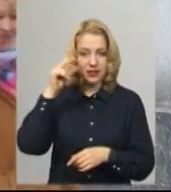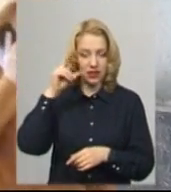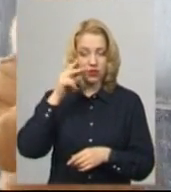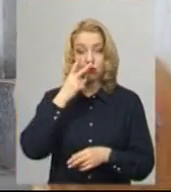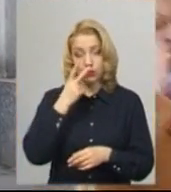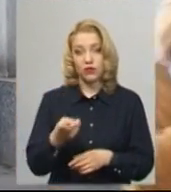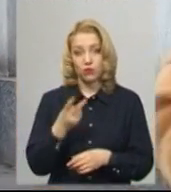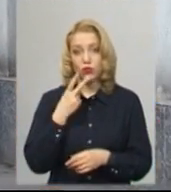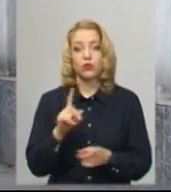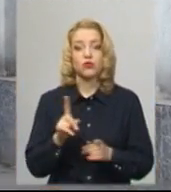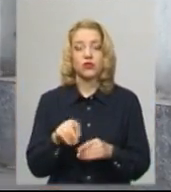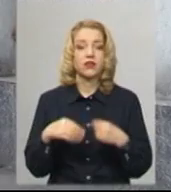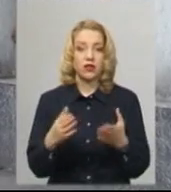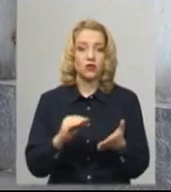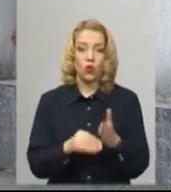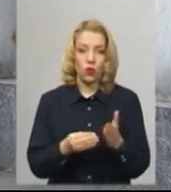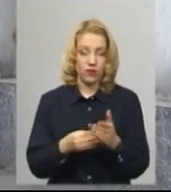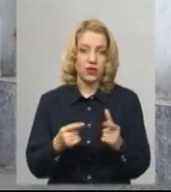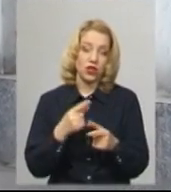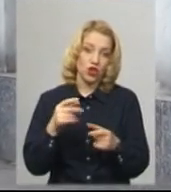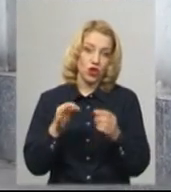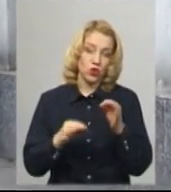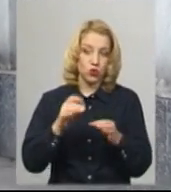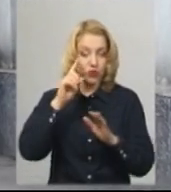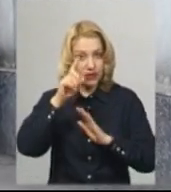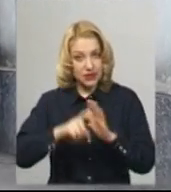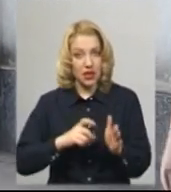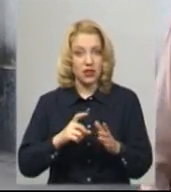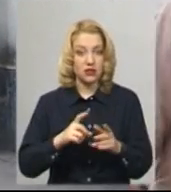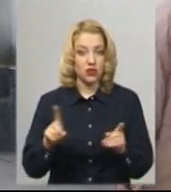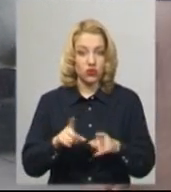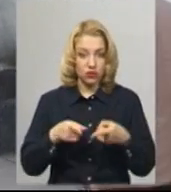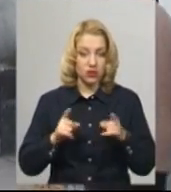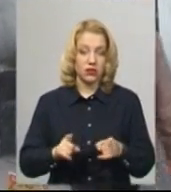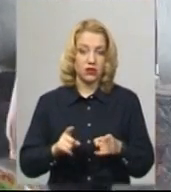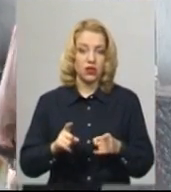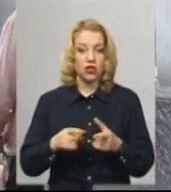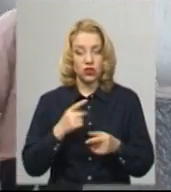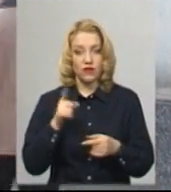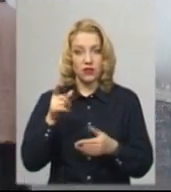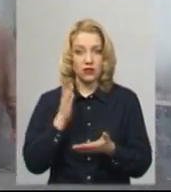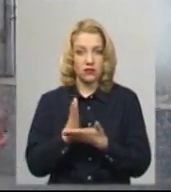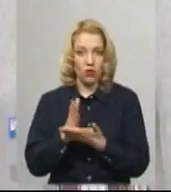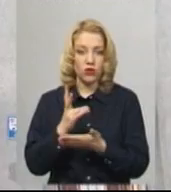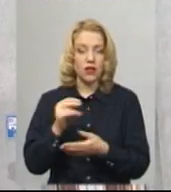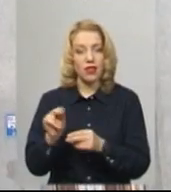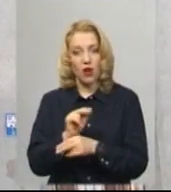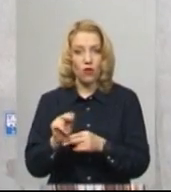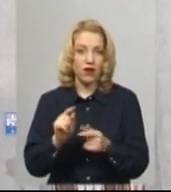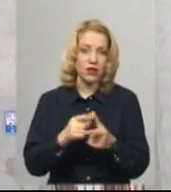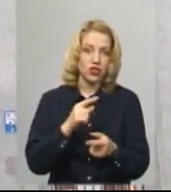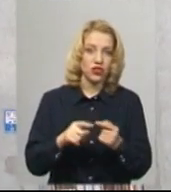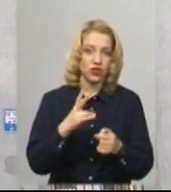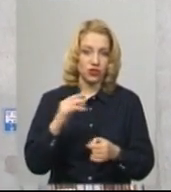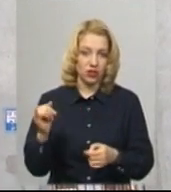подивимося, які він надасть довідки, чи суд дізнається дійсно, чи він знаходиться там на лікуванні, чи ні. На